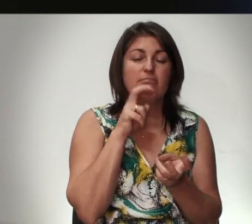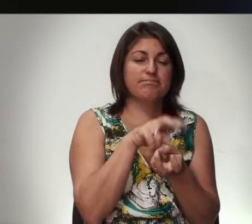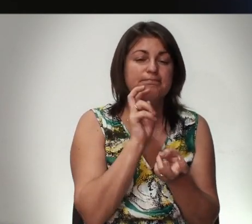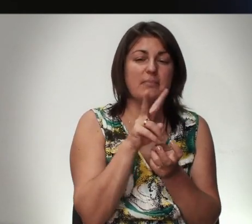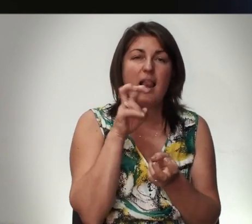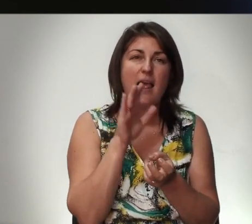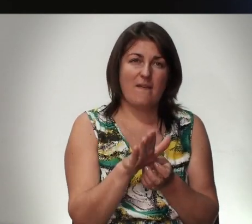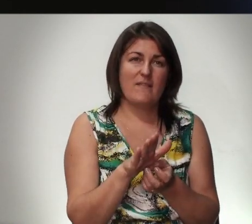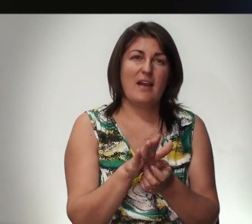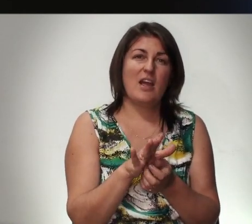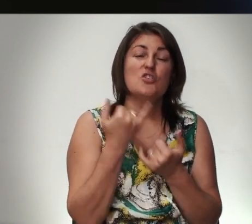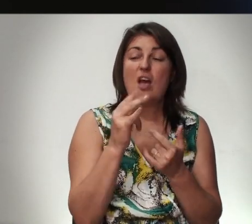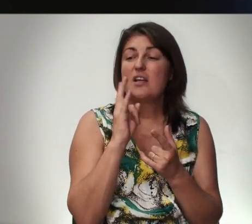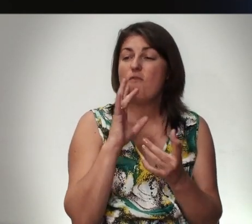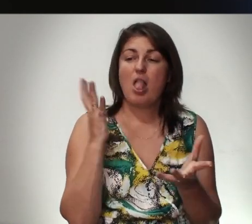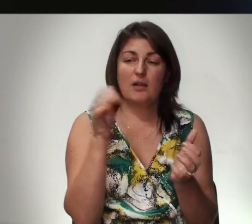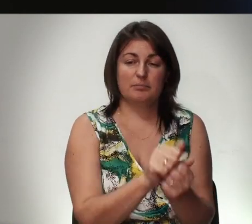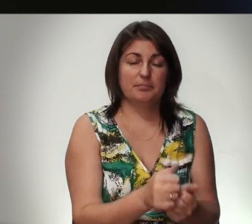Ища Кого поглотить